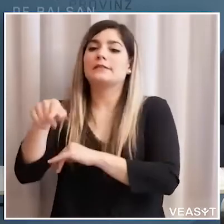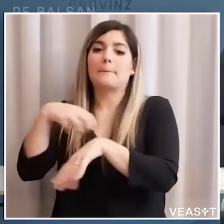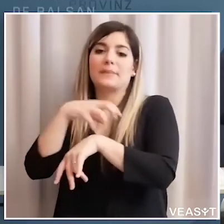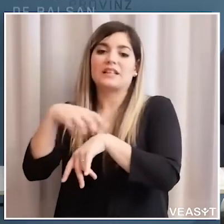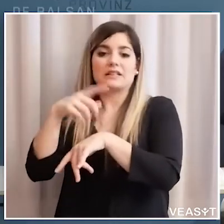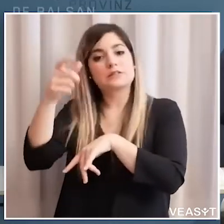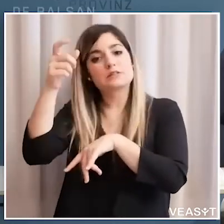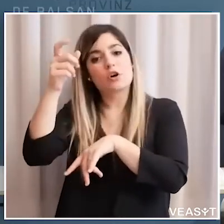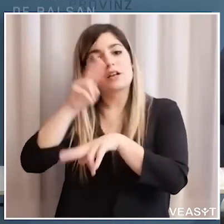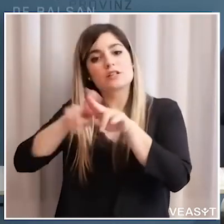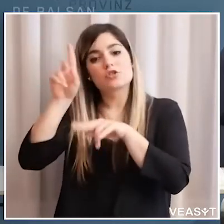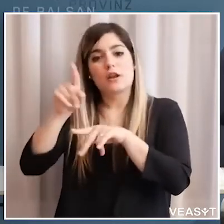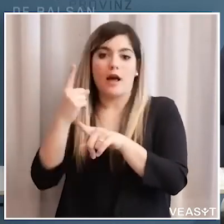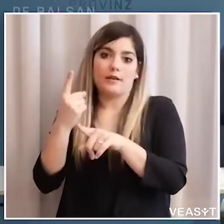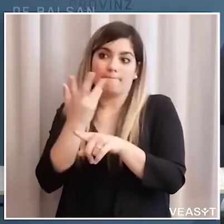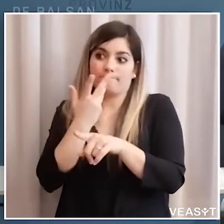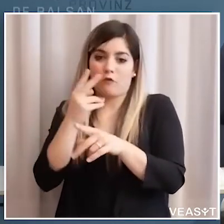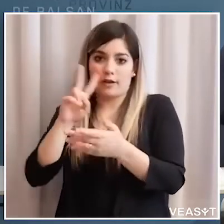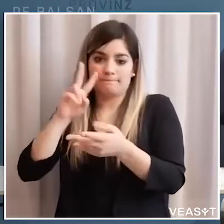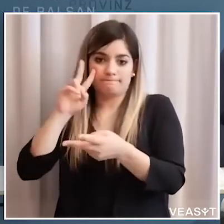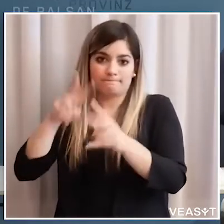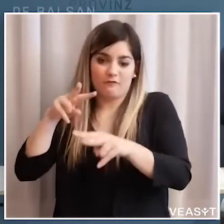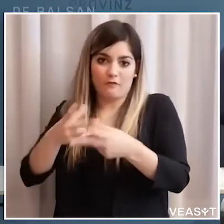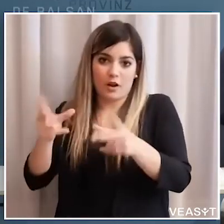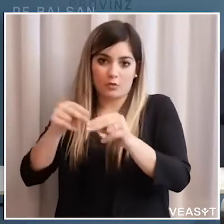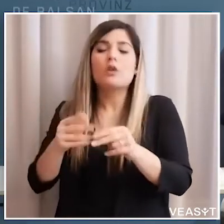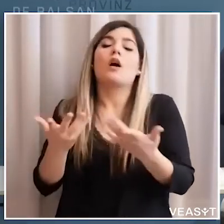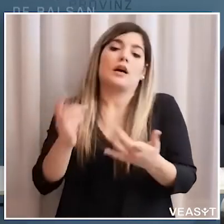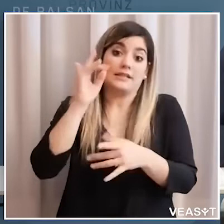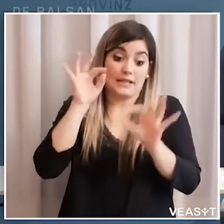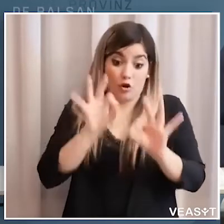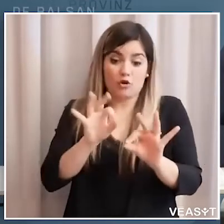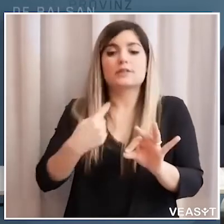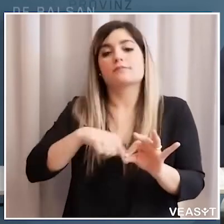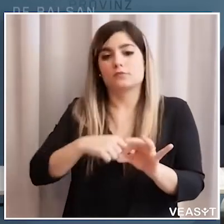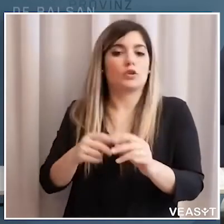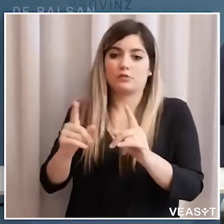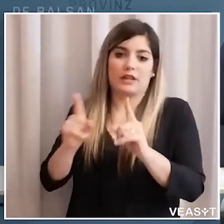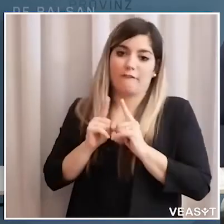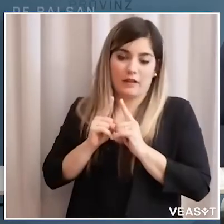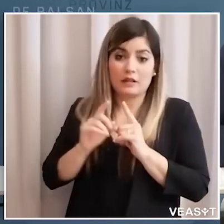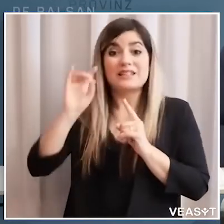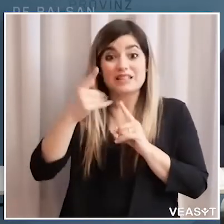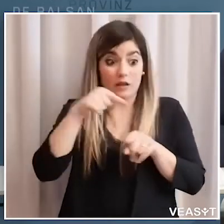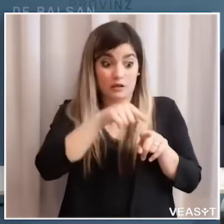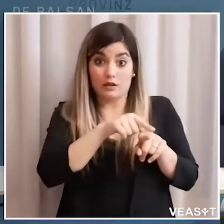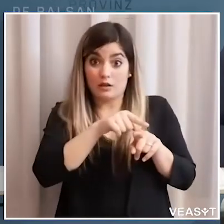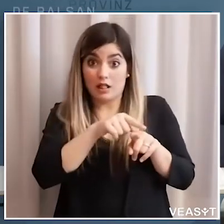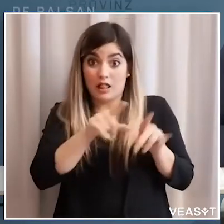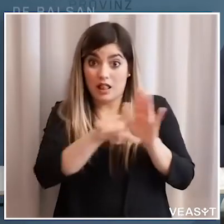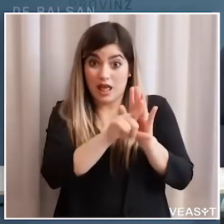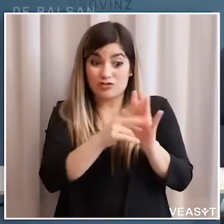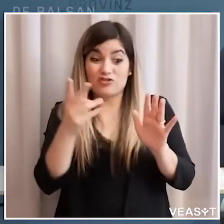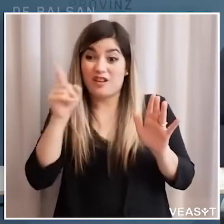anche in caso di impugnazione adesso dobbiamo ancora vedere speriamo che non sia così però se fosse così la difenderemo anche in caso di impugnazione